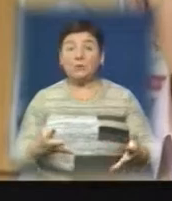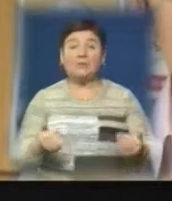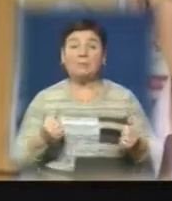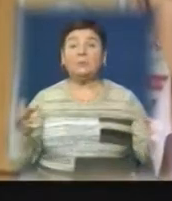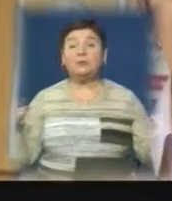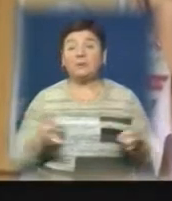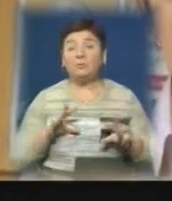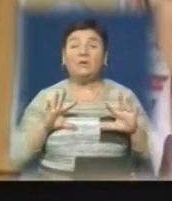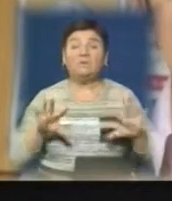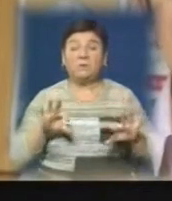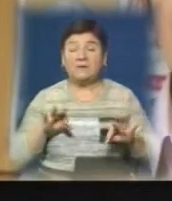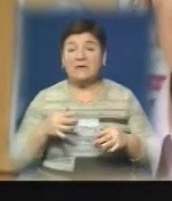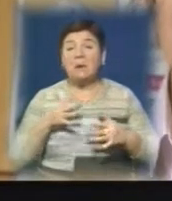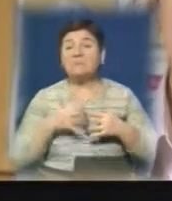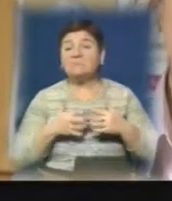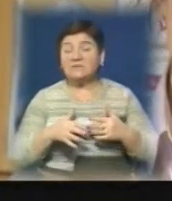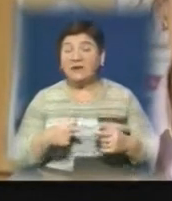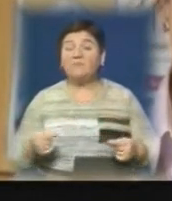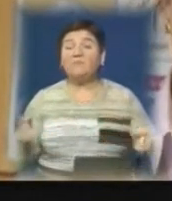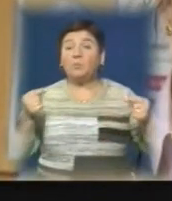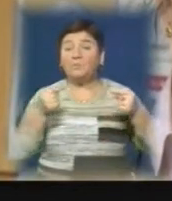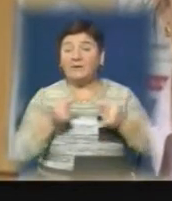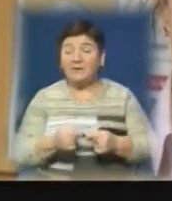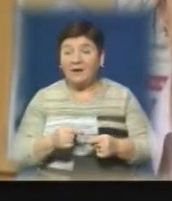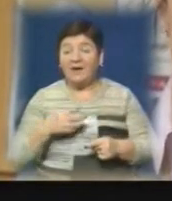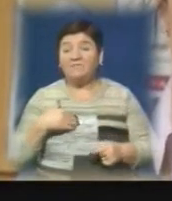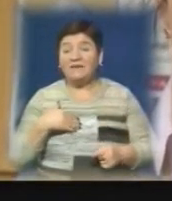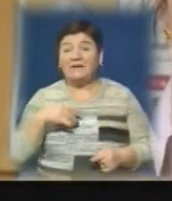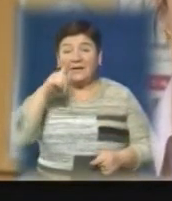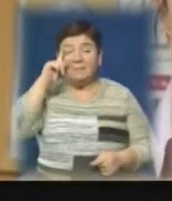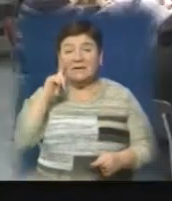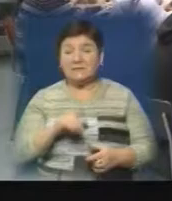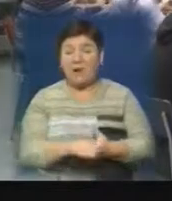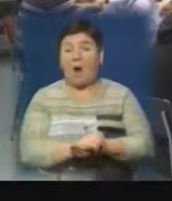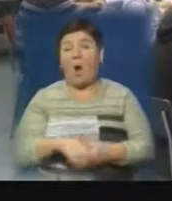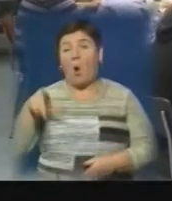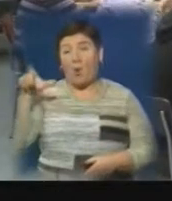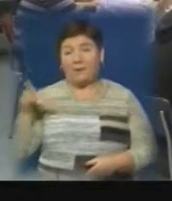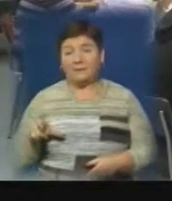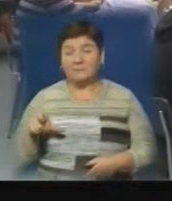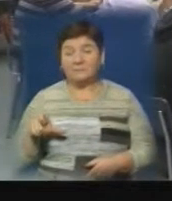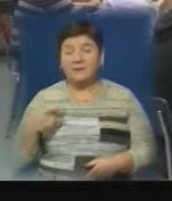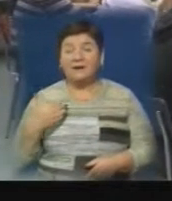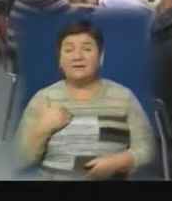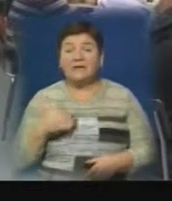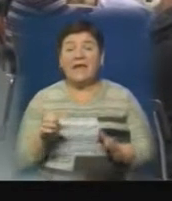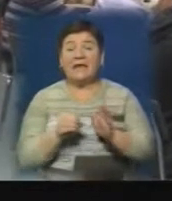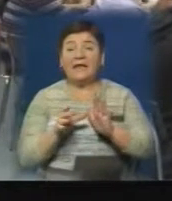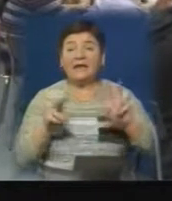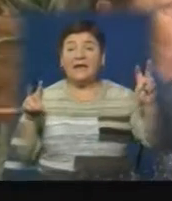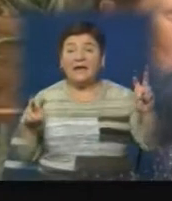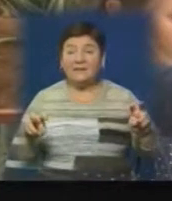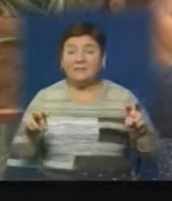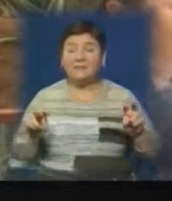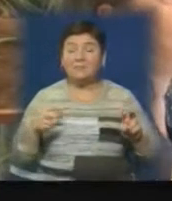потрібну інформацію безпосередньо від відповідних фахівців або від німецьких колег. Тема атомної енергетики і не